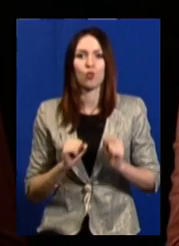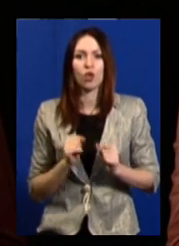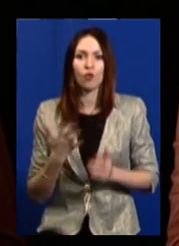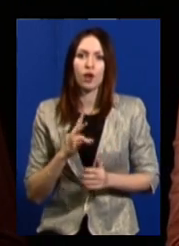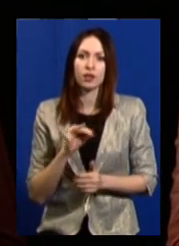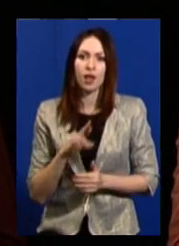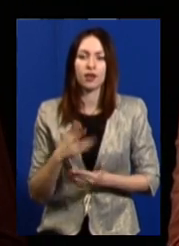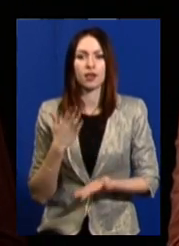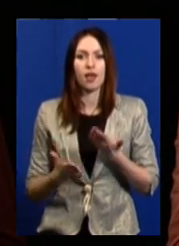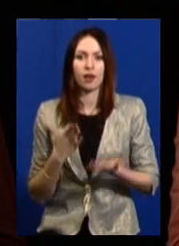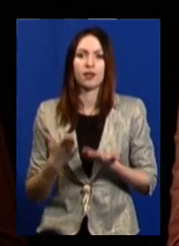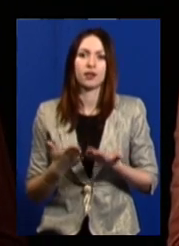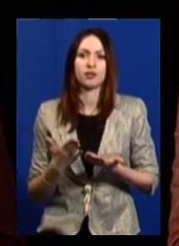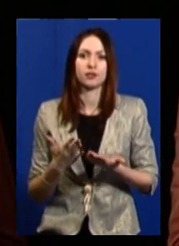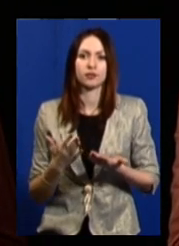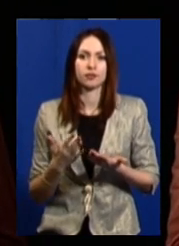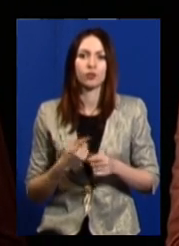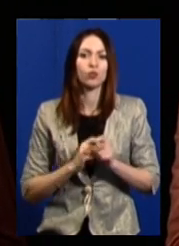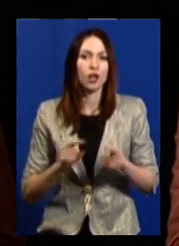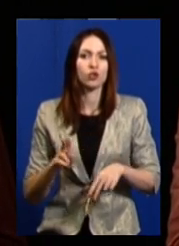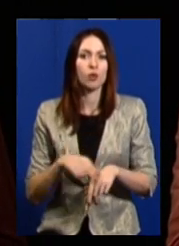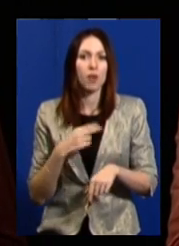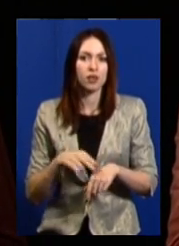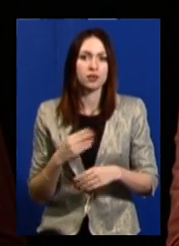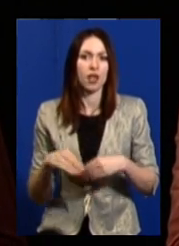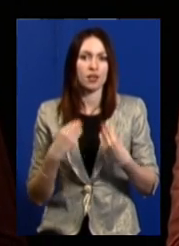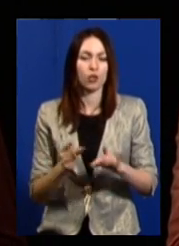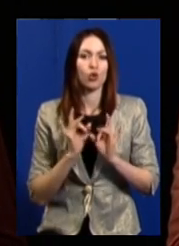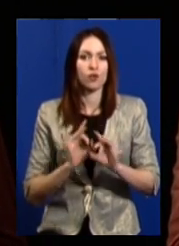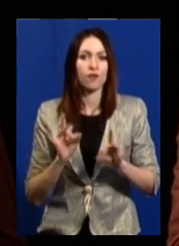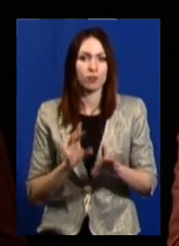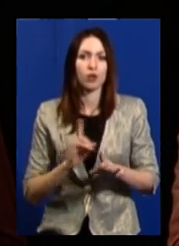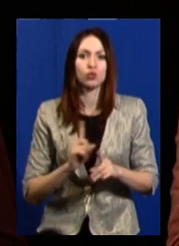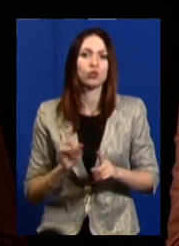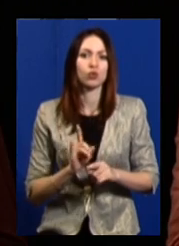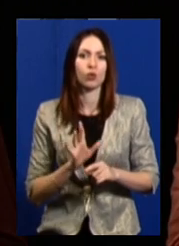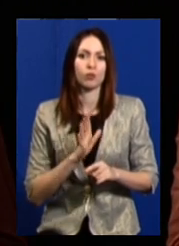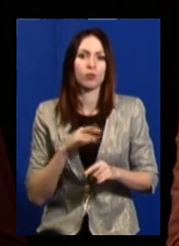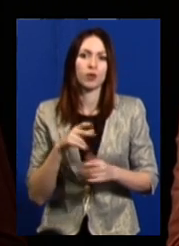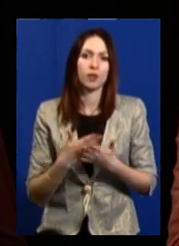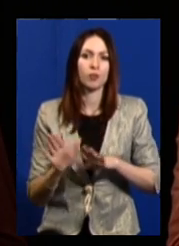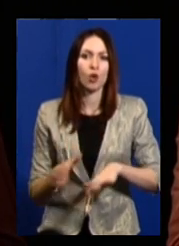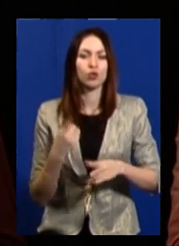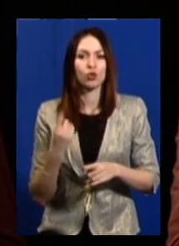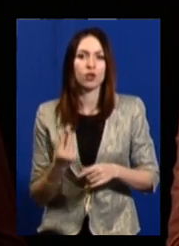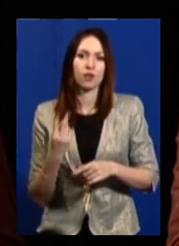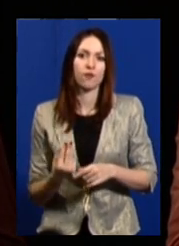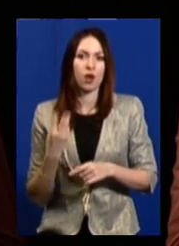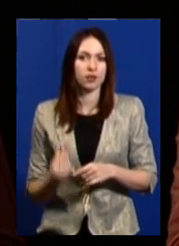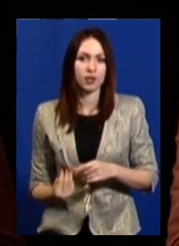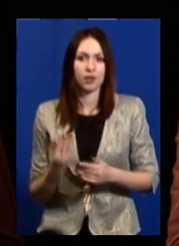лінія, або так само поліція надає інформацію, то щоб там проходив день або два або три,